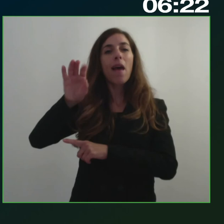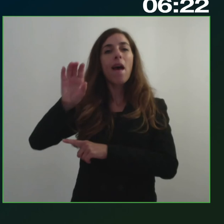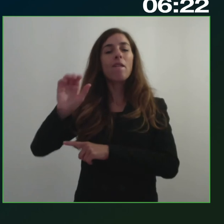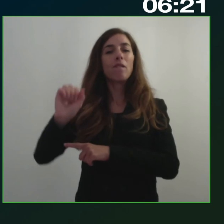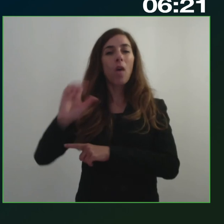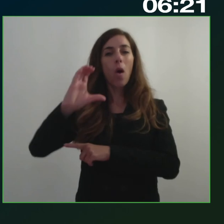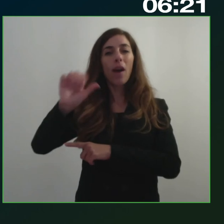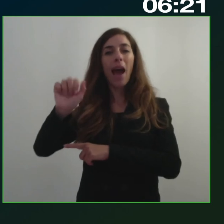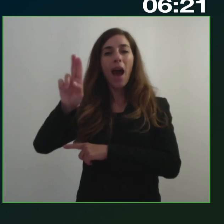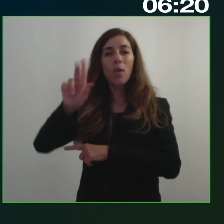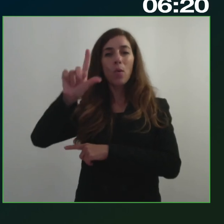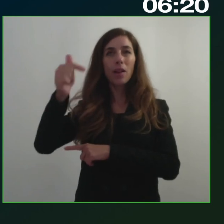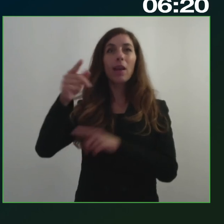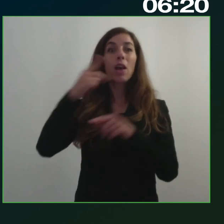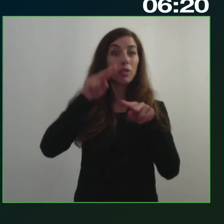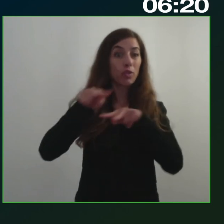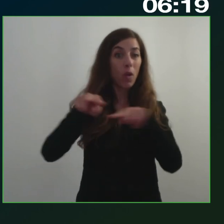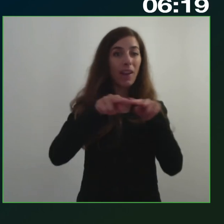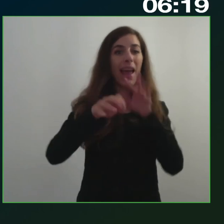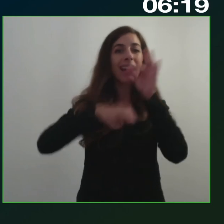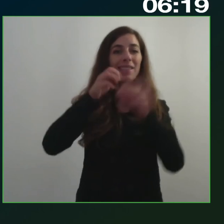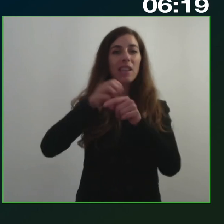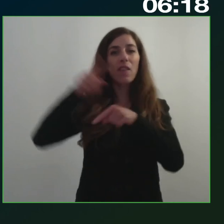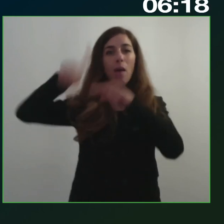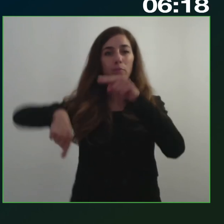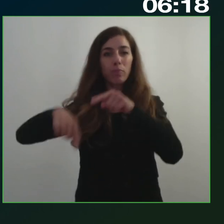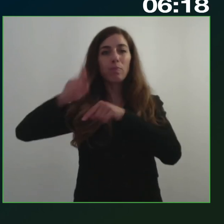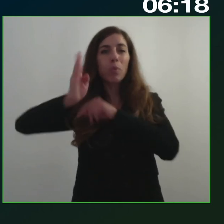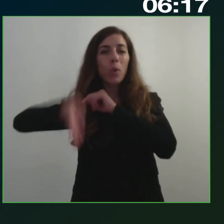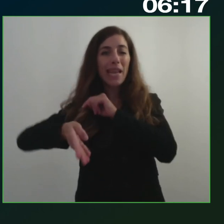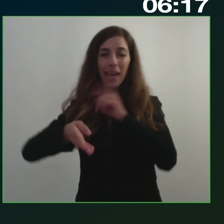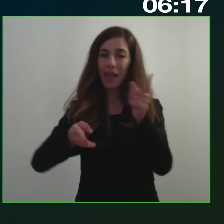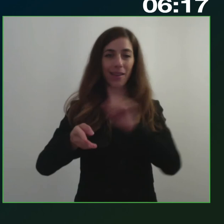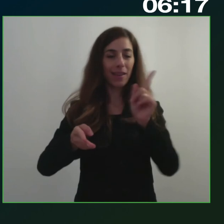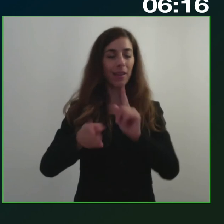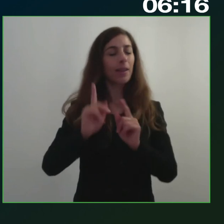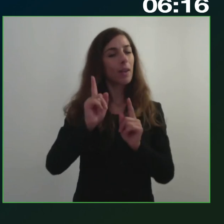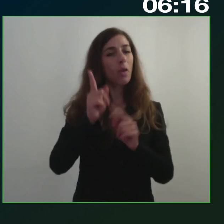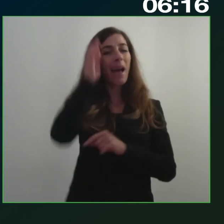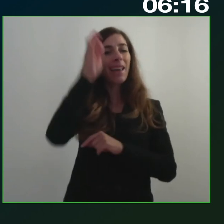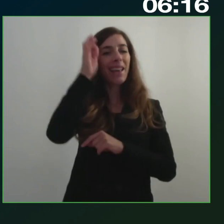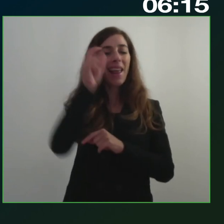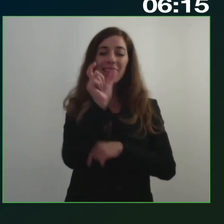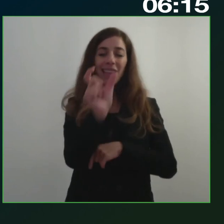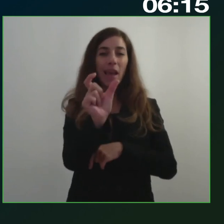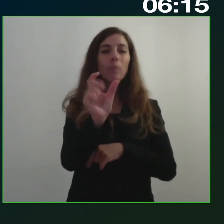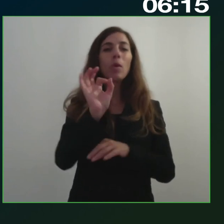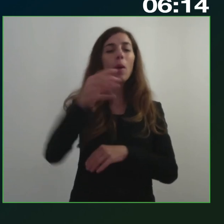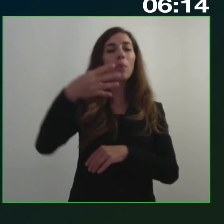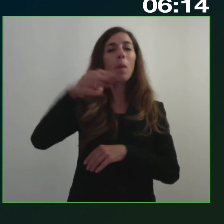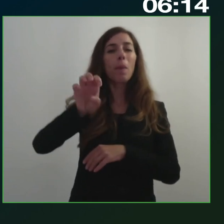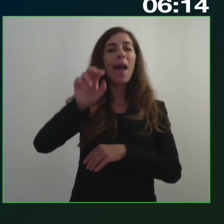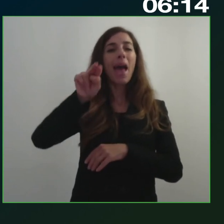punire ma in inglese si tratta di monitoring committee quindi il